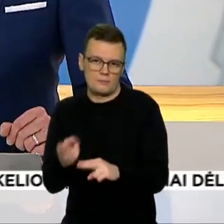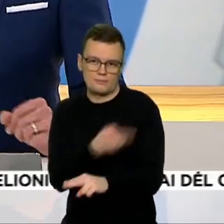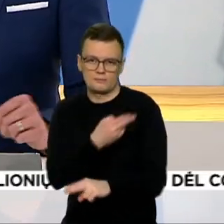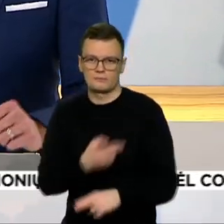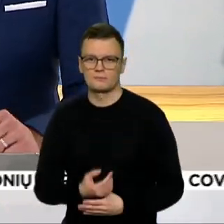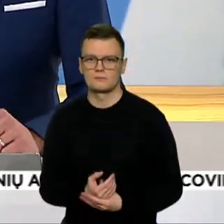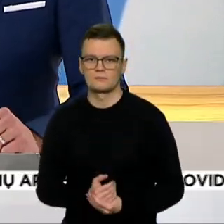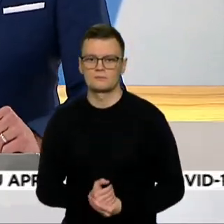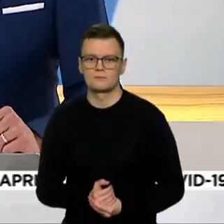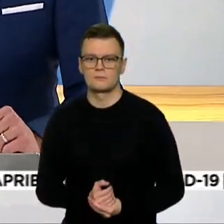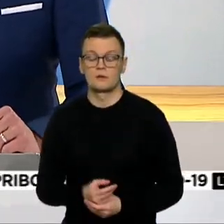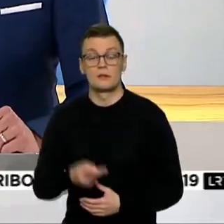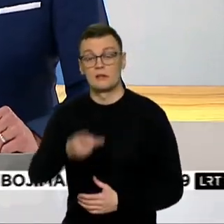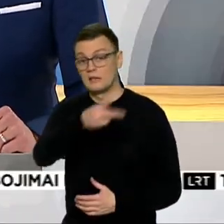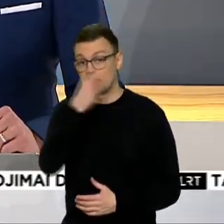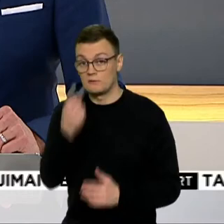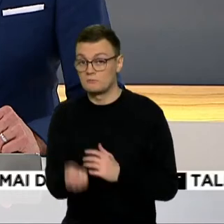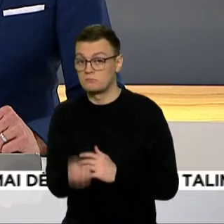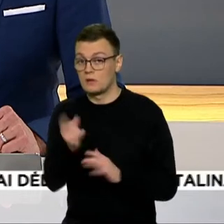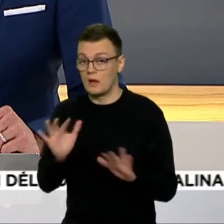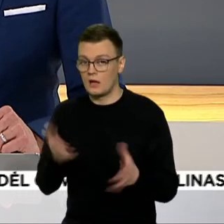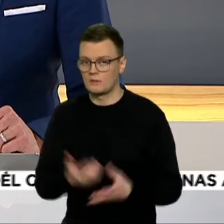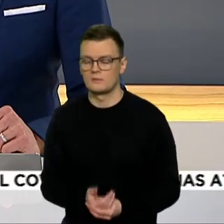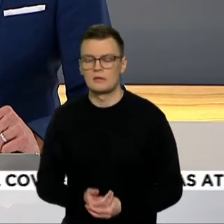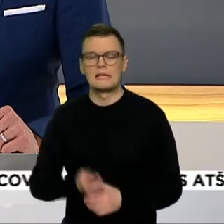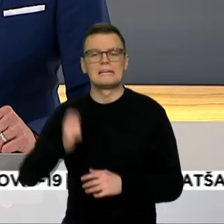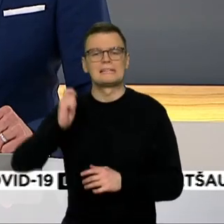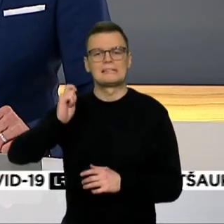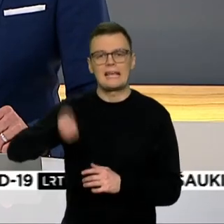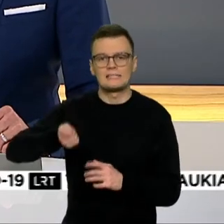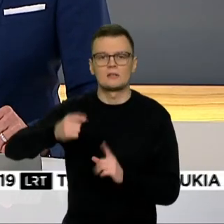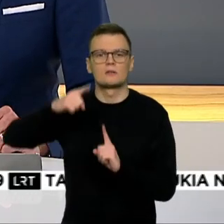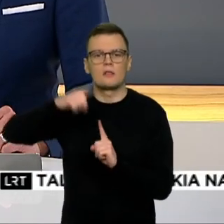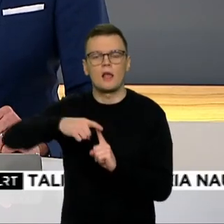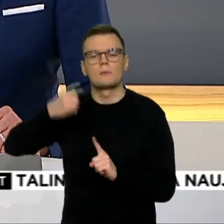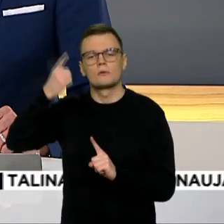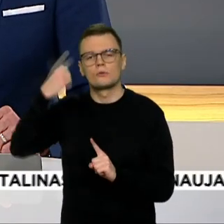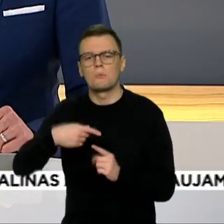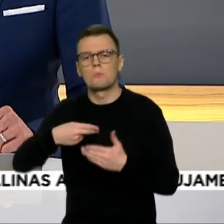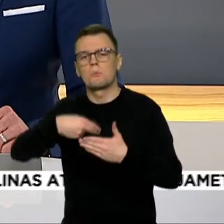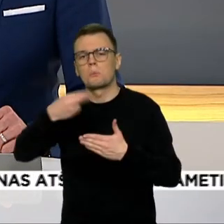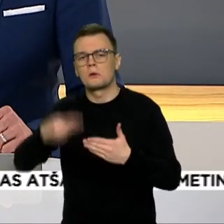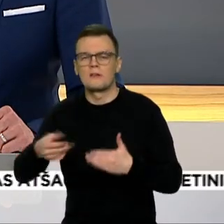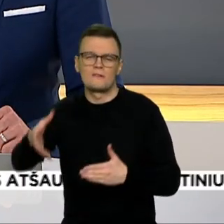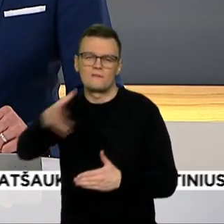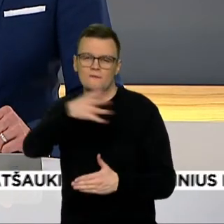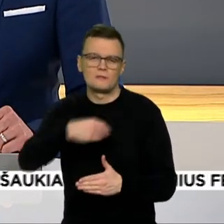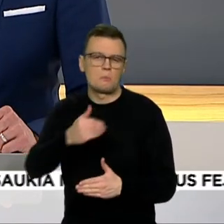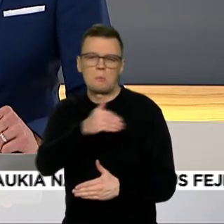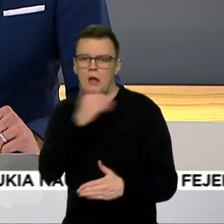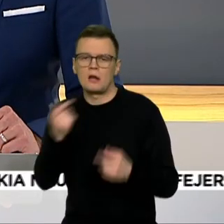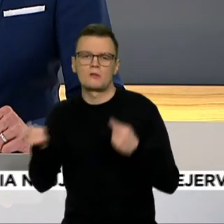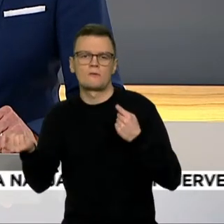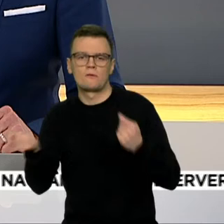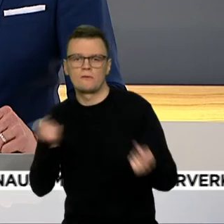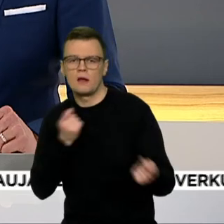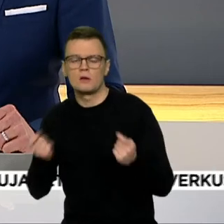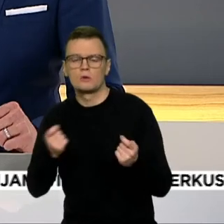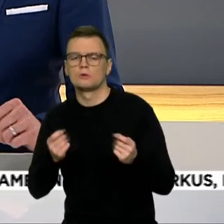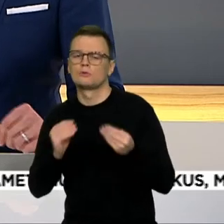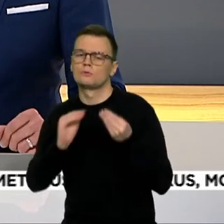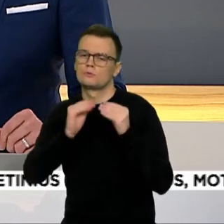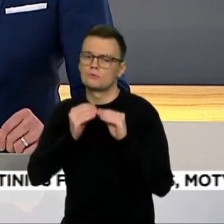Vėl iš Lietuvos teisėjų tarybas siekia, kad būtų pasirašytas nacionalinis valdžių susitarimas dėl teisingumų sistemos finansavimo.